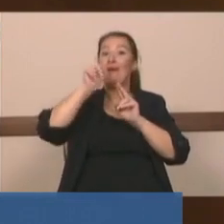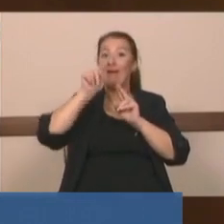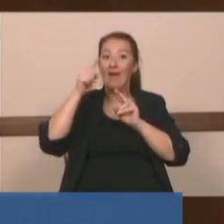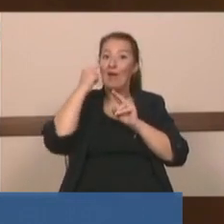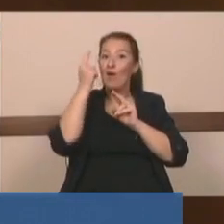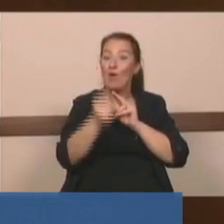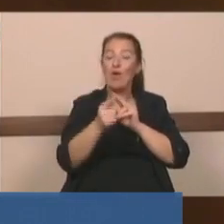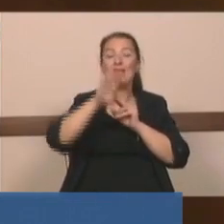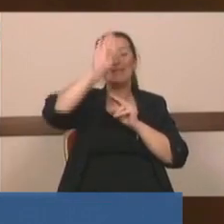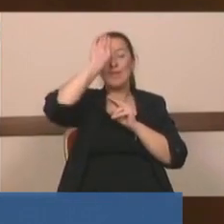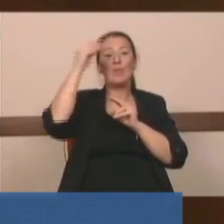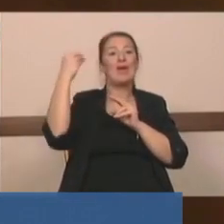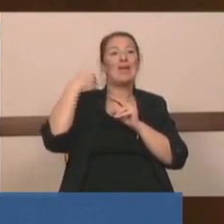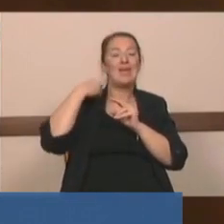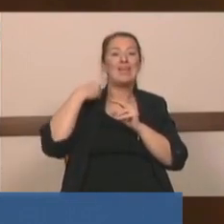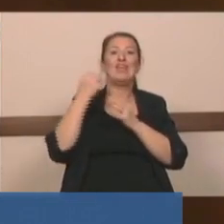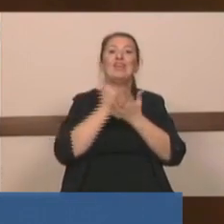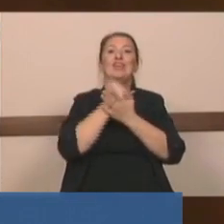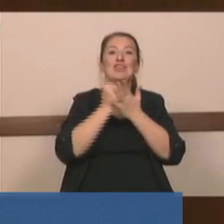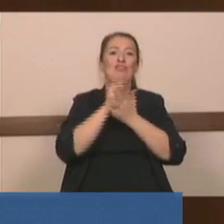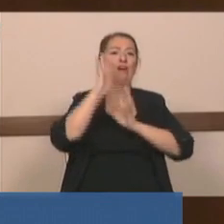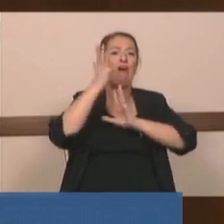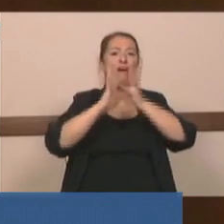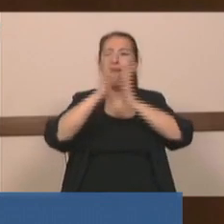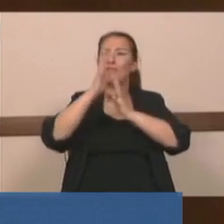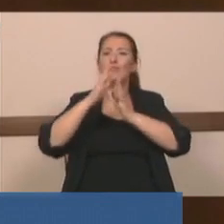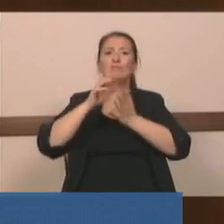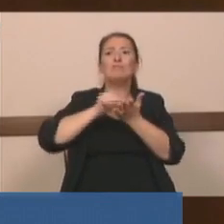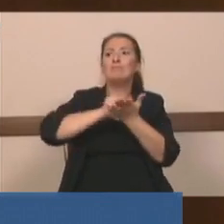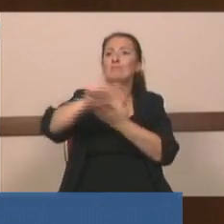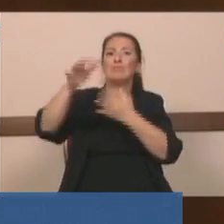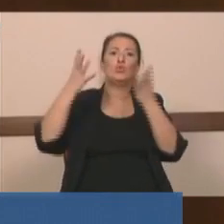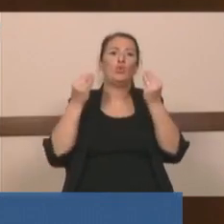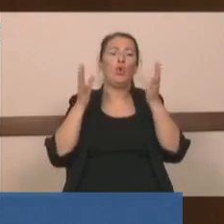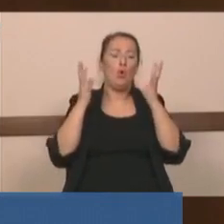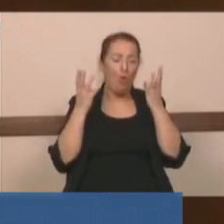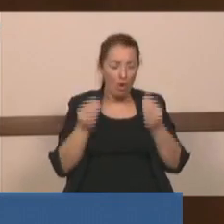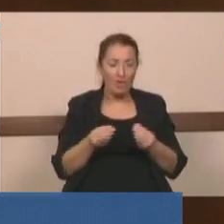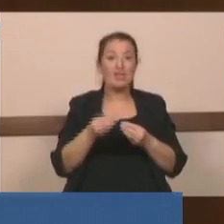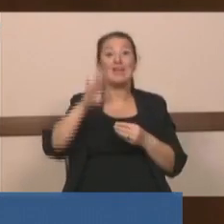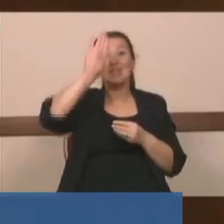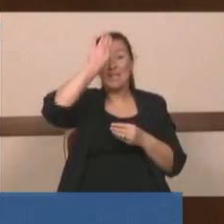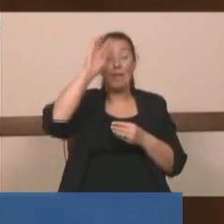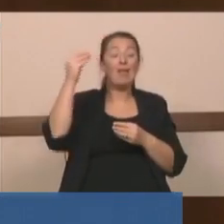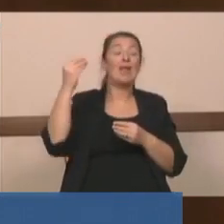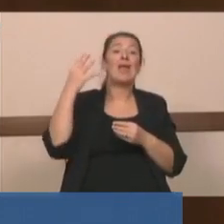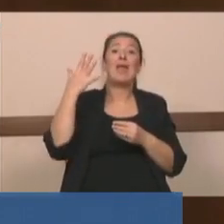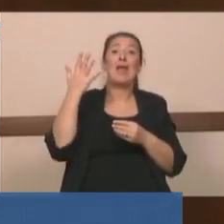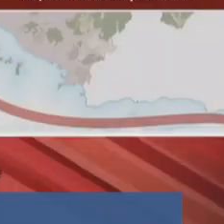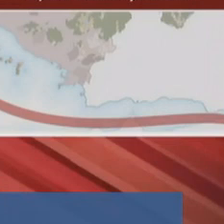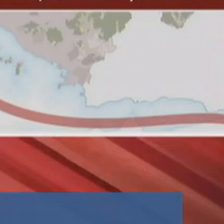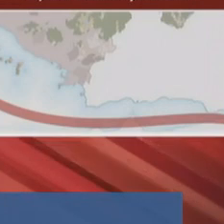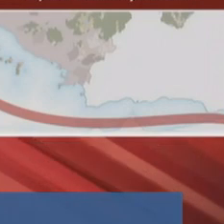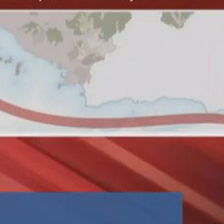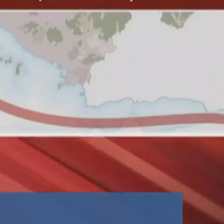yeni alan, yeni yeşil alan, yeni rekreasyon alanı kazandıracak. İstanbul yepyeni bir değere kavuşmuş